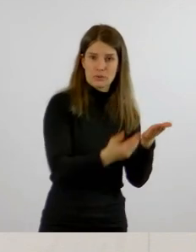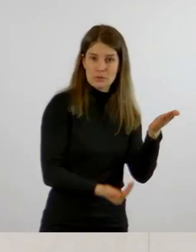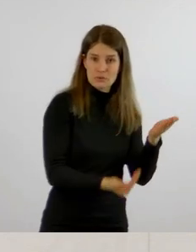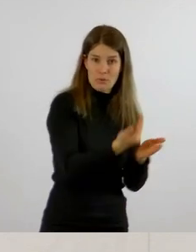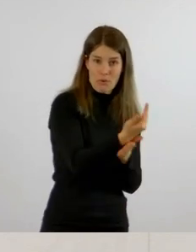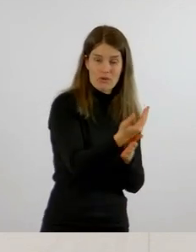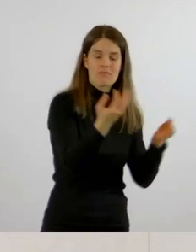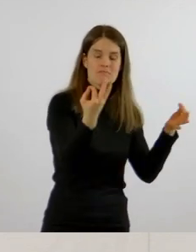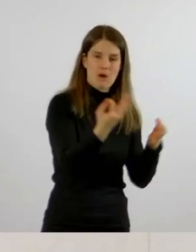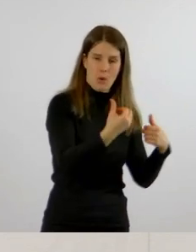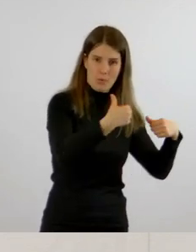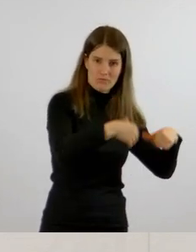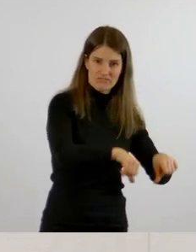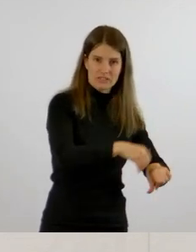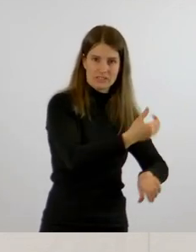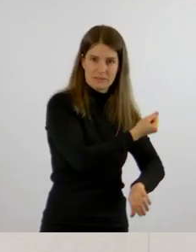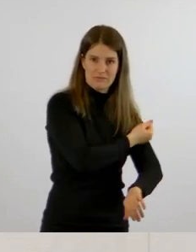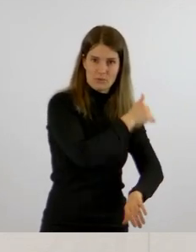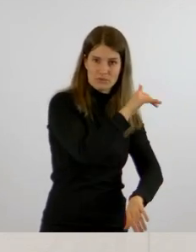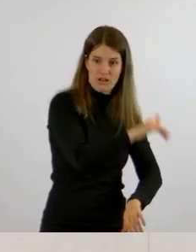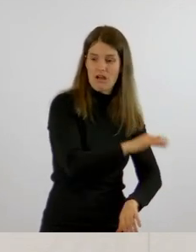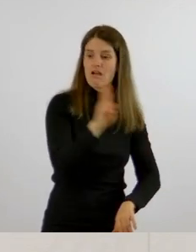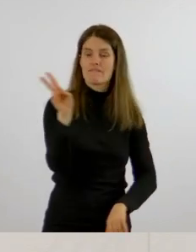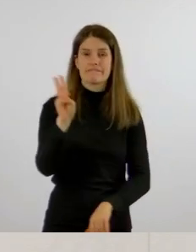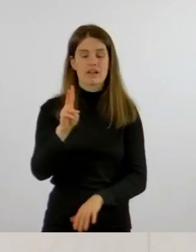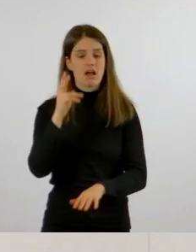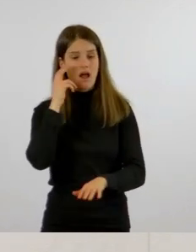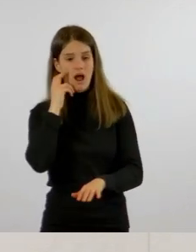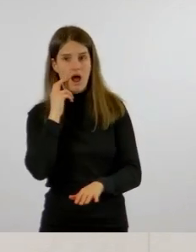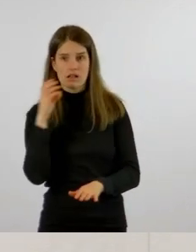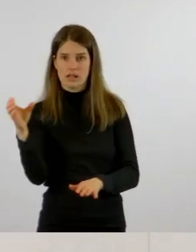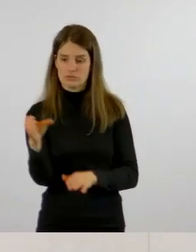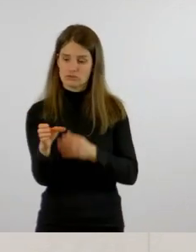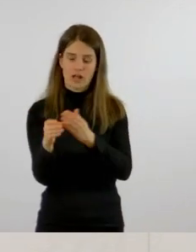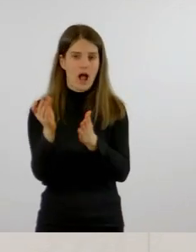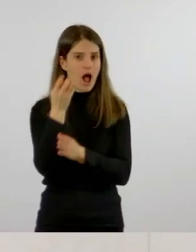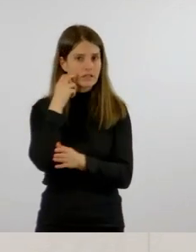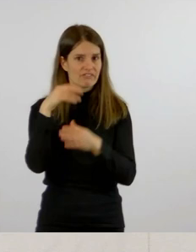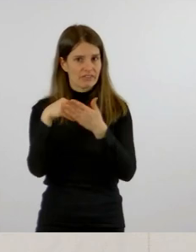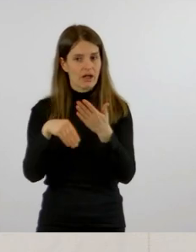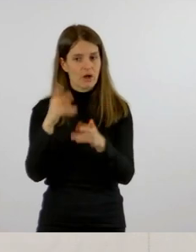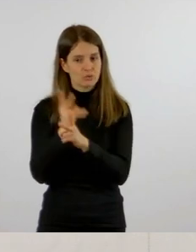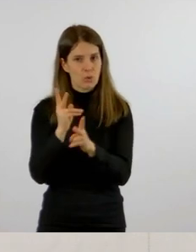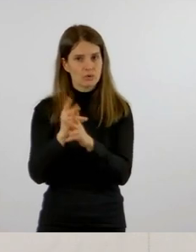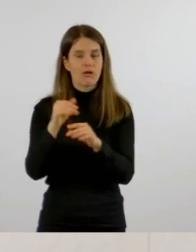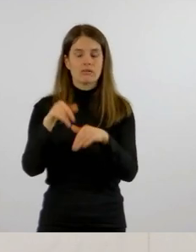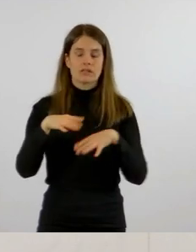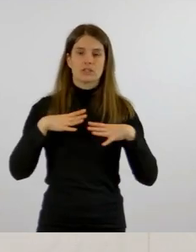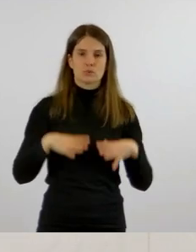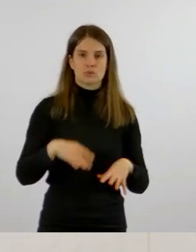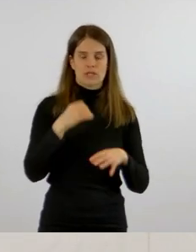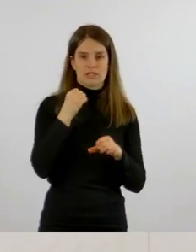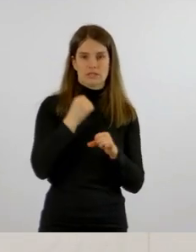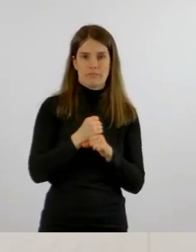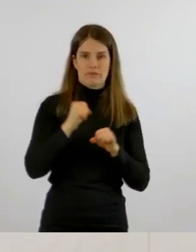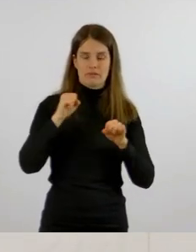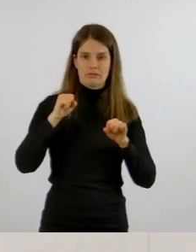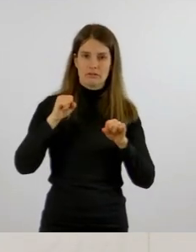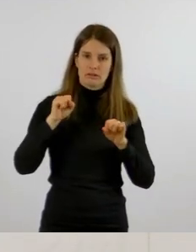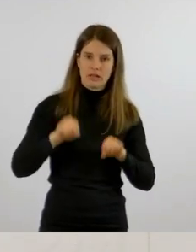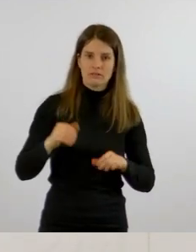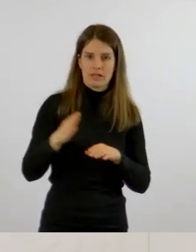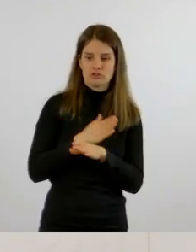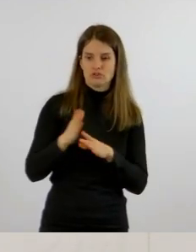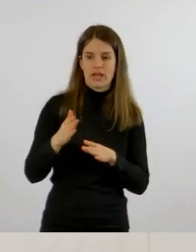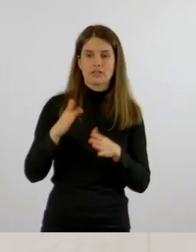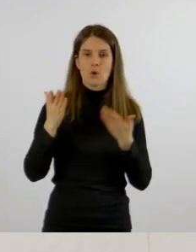steht es im pflichtgemäßen Ermessen der Gesundheitsbehörde, über die Frage zu entscheiden, ob ein Betretungsverbot für